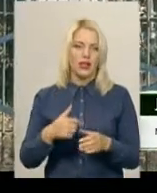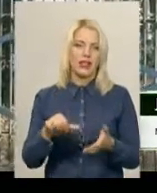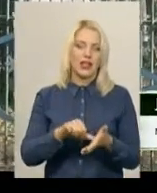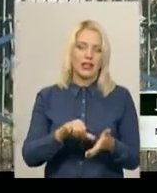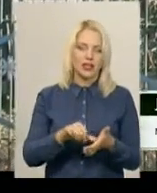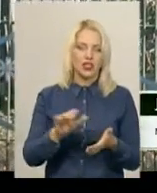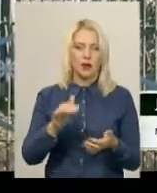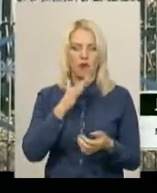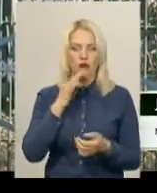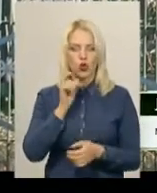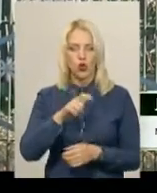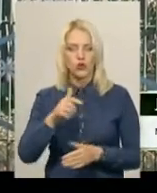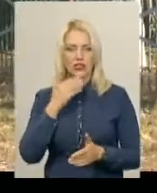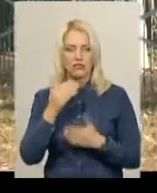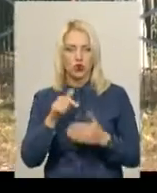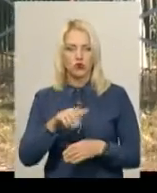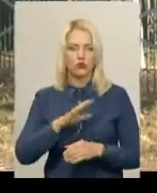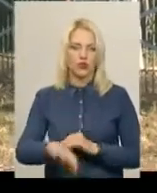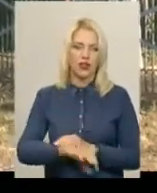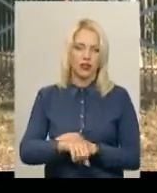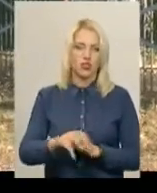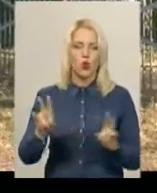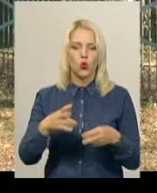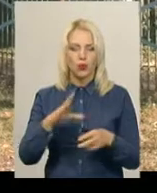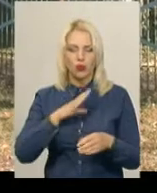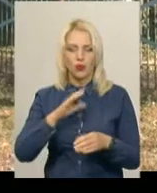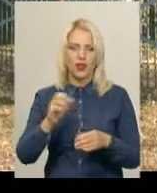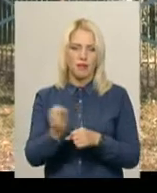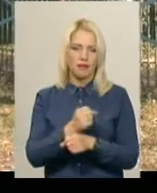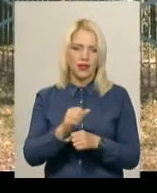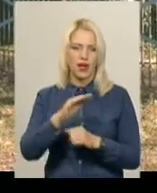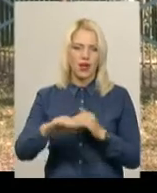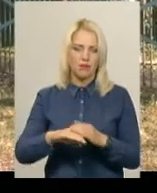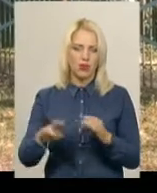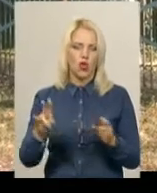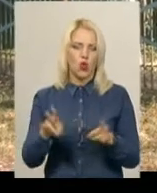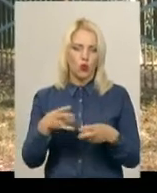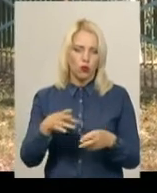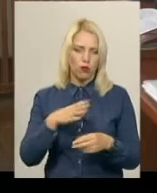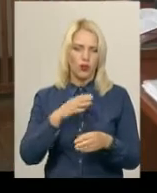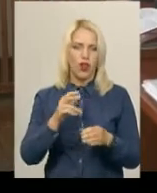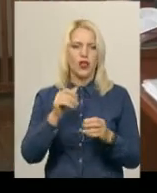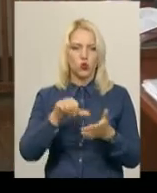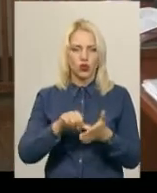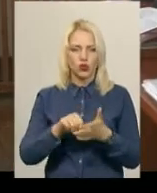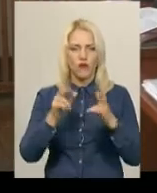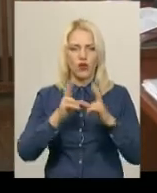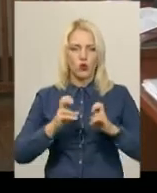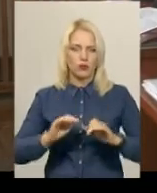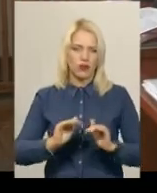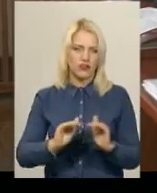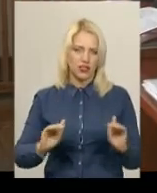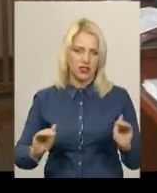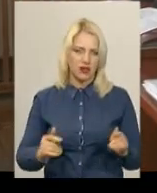верталися, і багато людей, і тут були крадіжки. У клубі була бійка, і під клубом я визивала, і учасковий розбирався з дітьми. Для поліпшення роботи